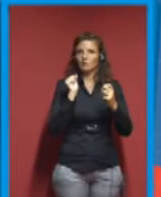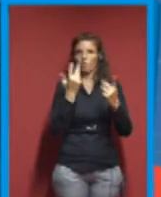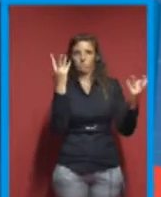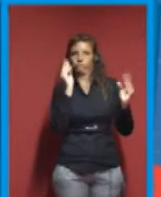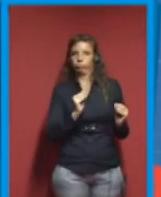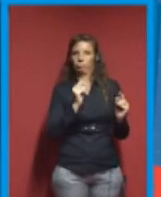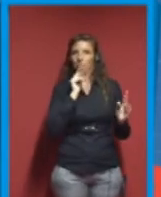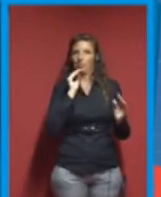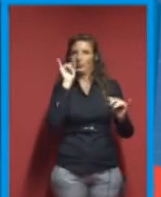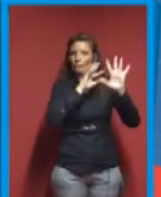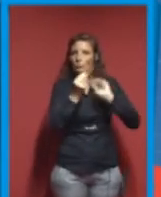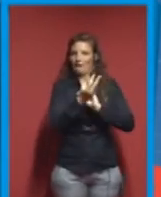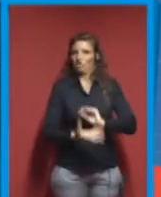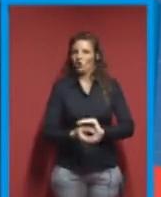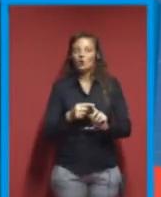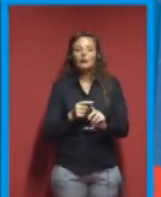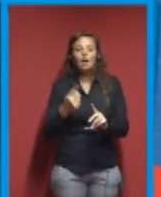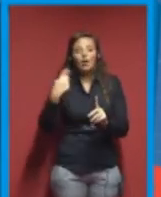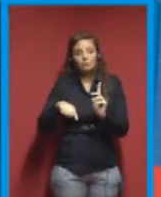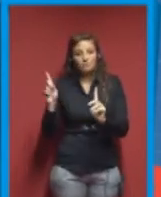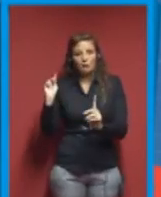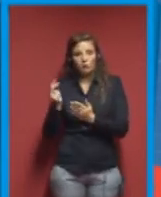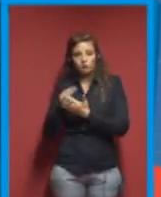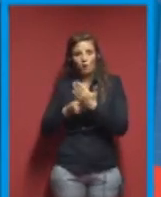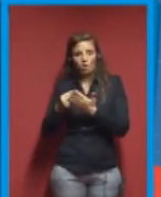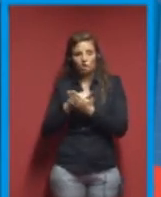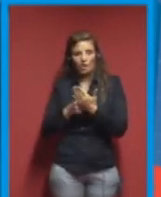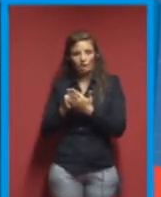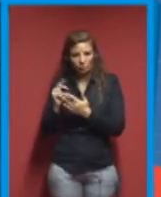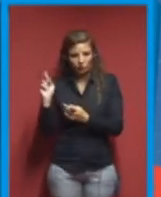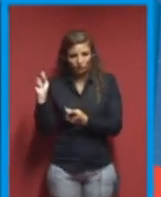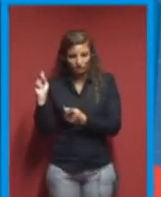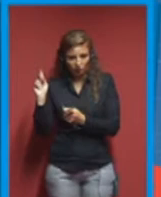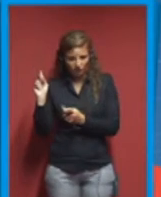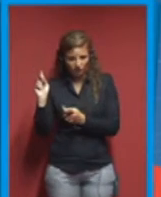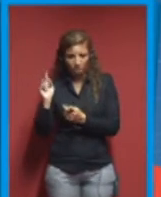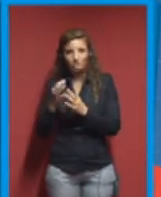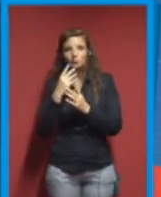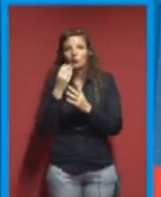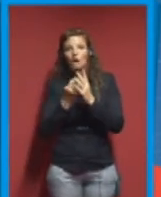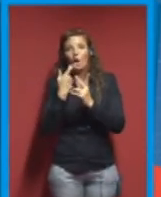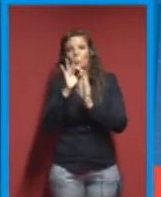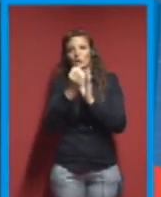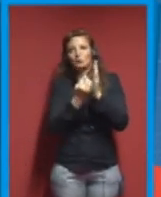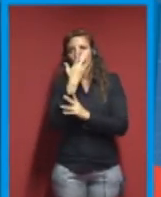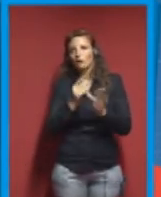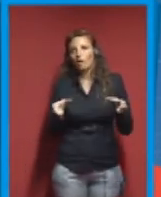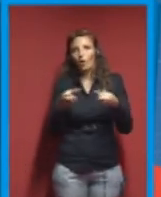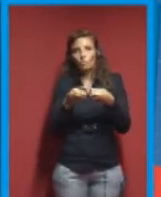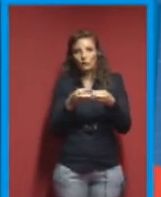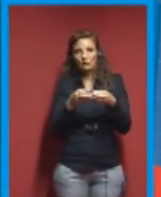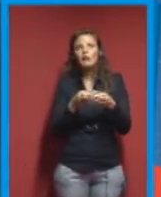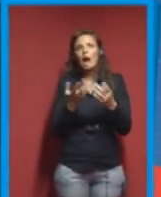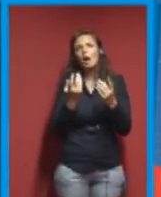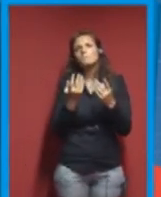Questo è un progetto, è un progetto per creare una vera e propria comunità, è un progetto